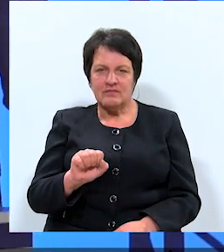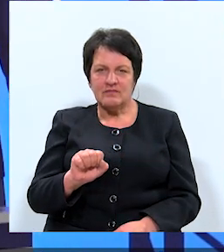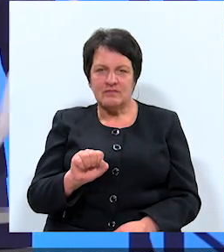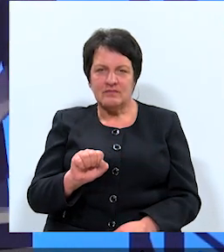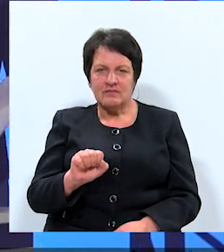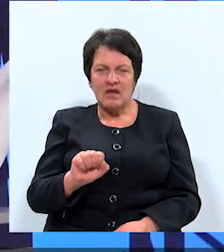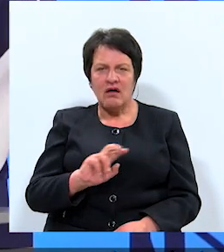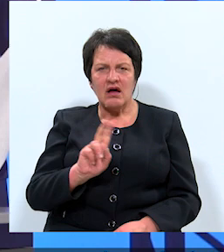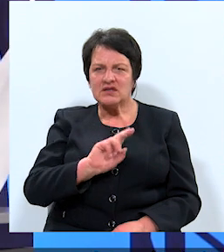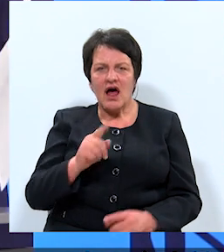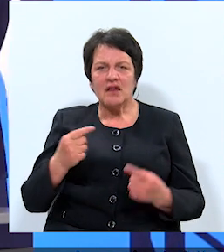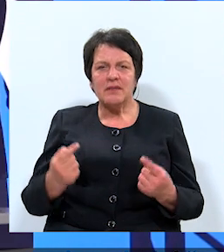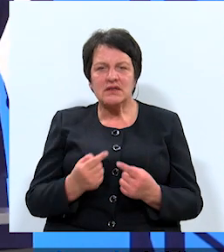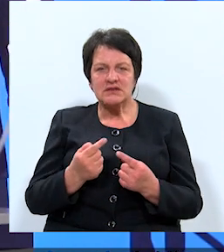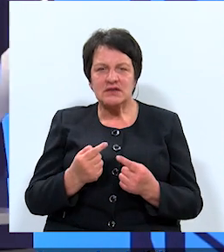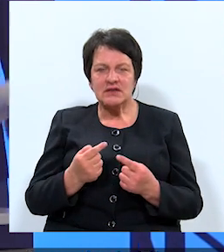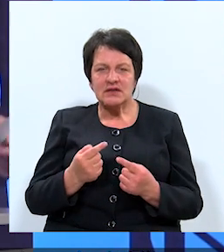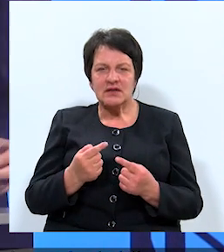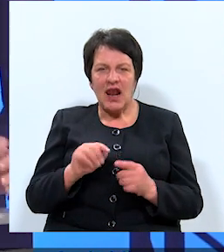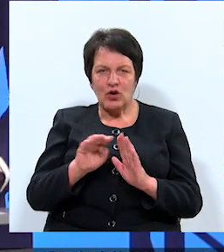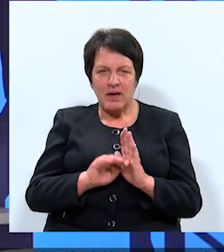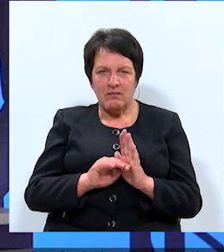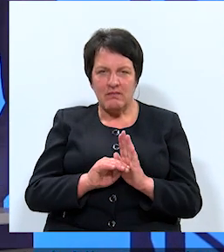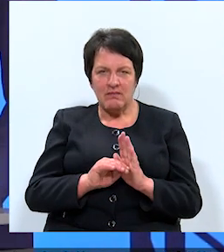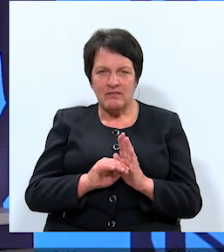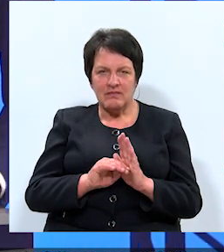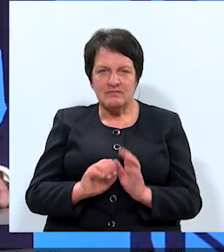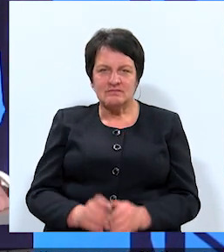Paldies, neatbilst likumam.